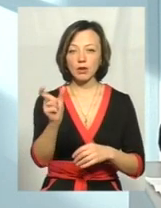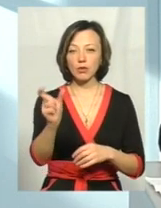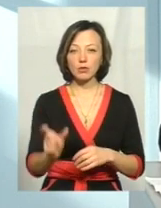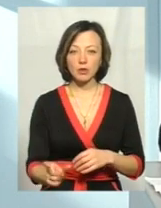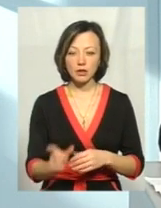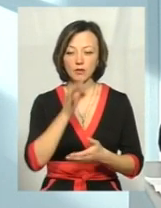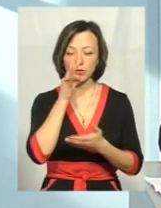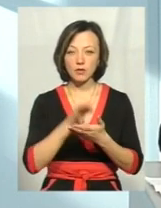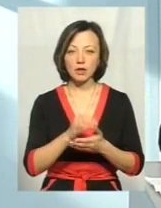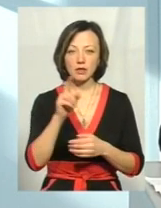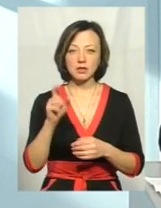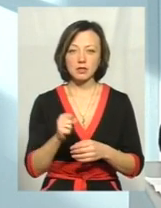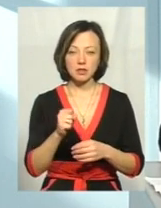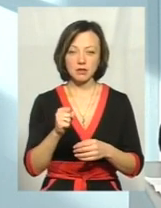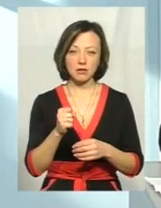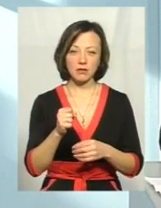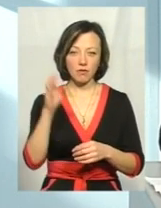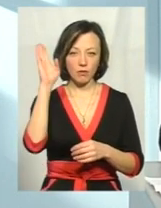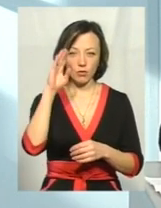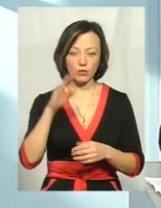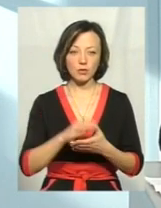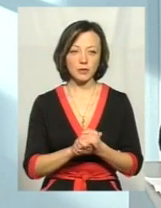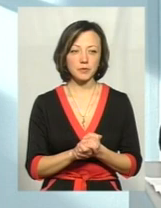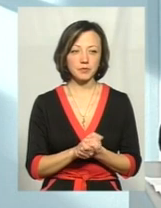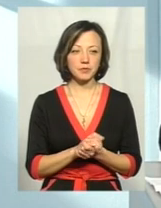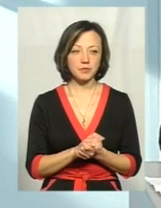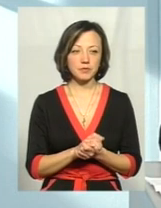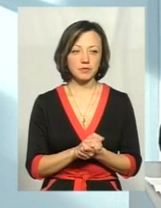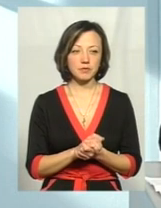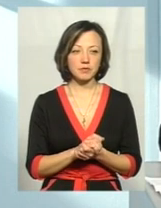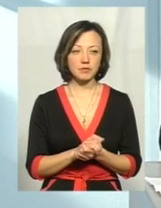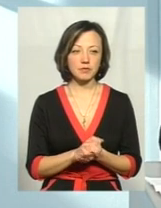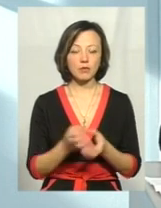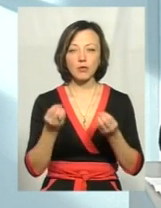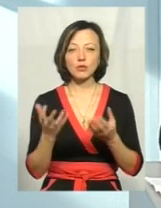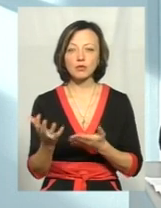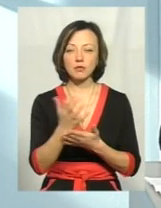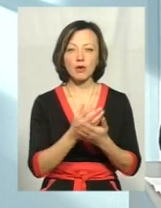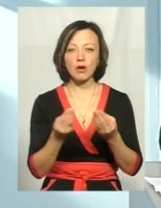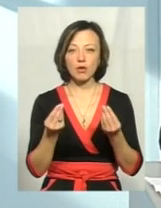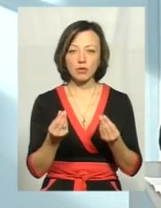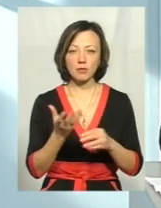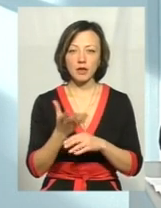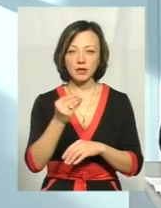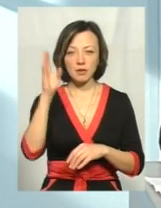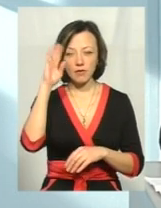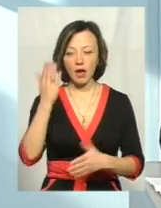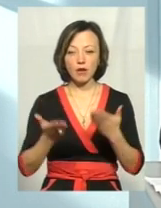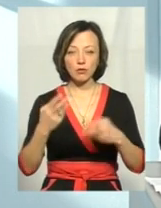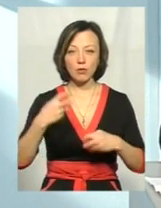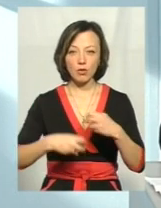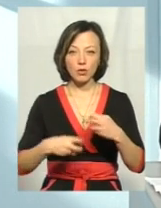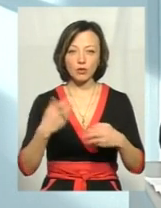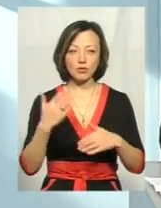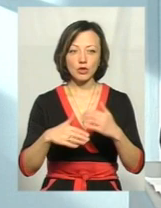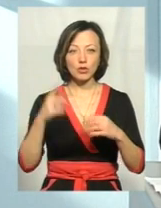відповідає за водогінника, в кращому випадку включає-виключає робільник, збирає гроші з населення, щоб оплатити завод. А якась поломка, є, то вони вже